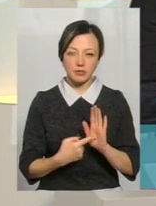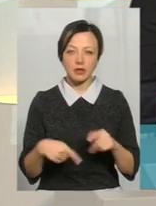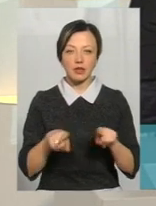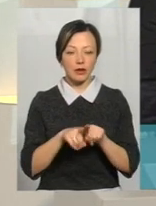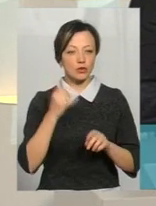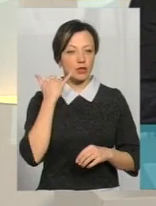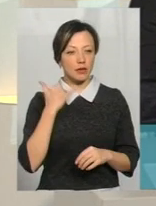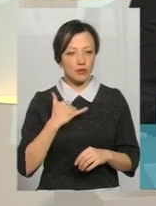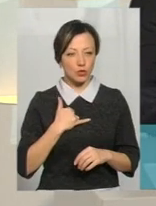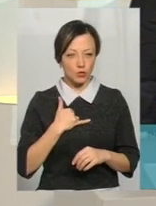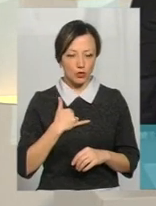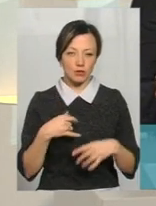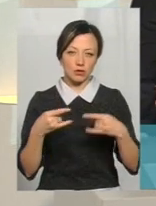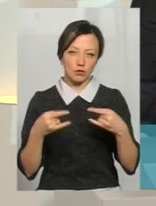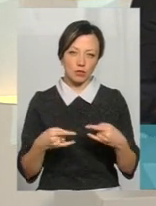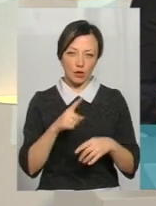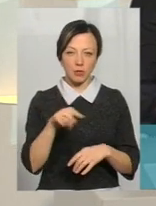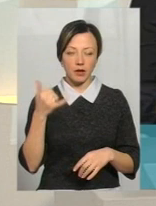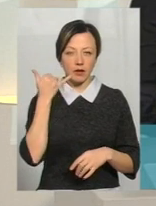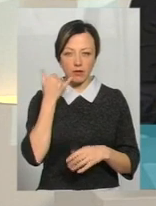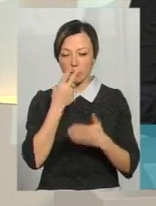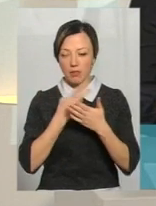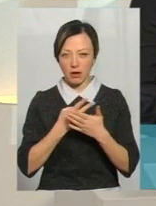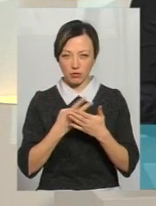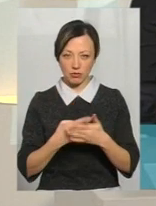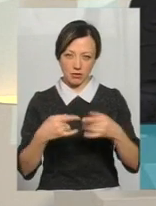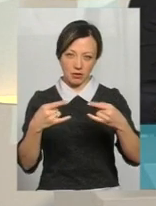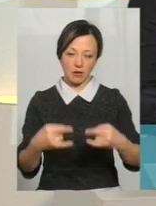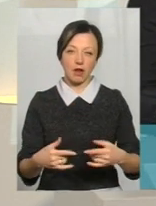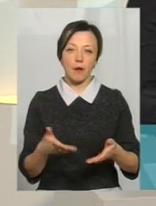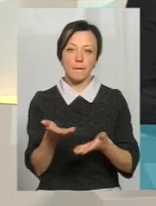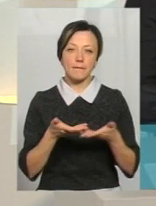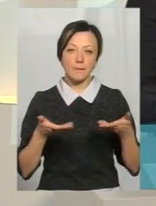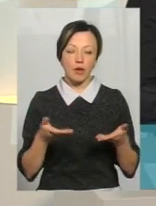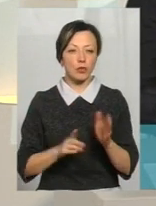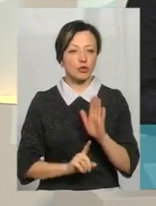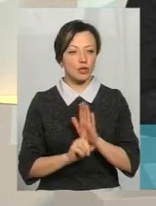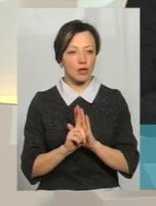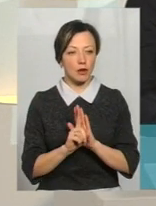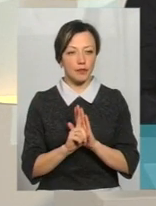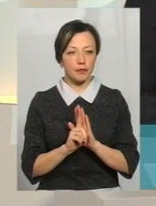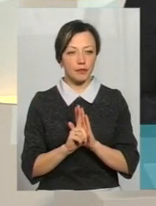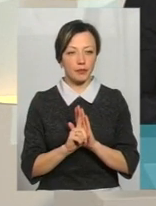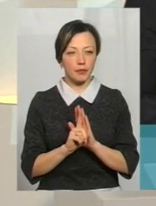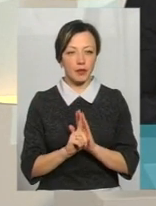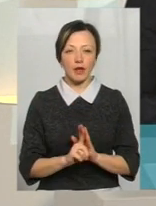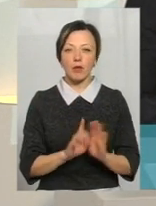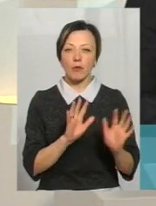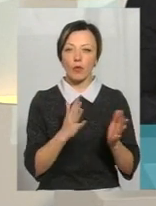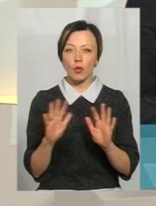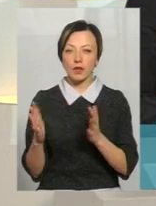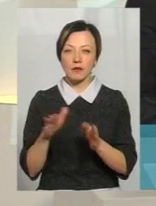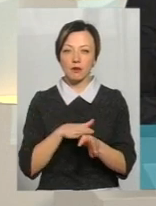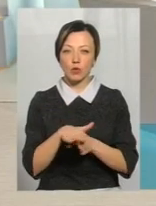також телефонуйте у студію, номера телефонів бачите на ваших екранах. А ми починаємо. Почну з тих подій, які